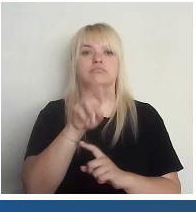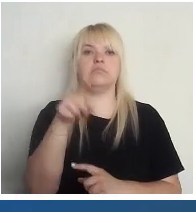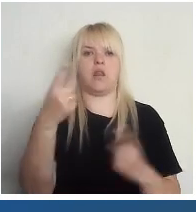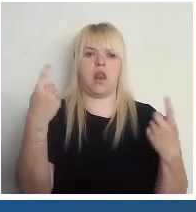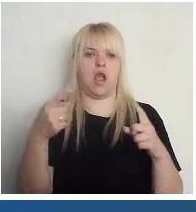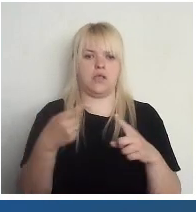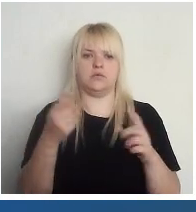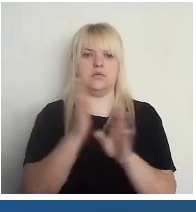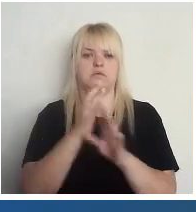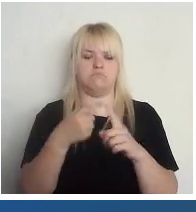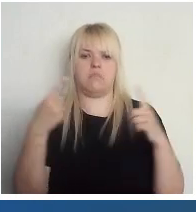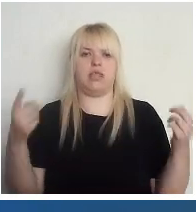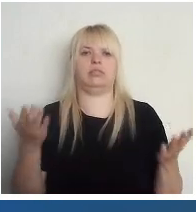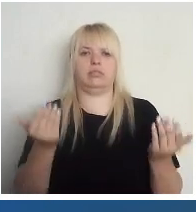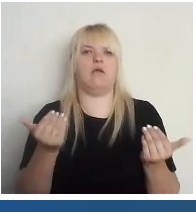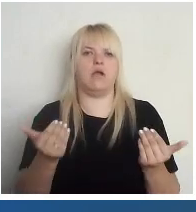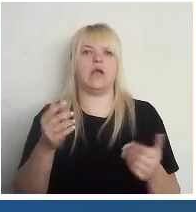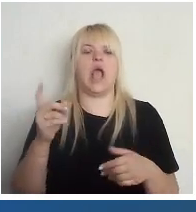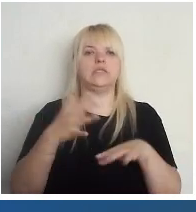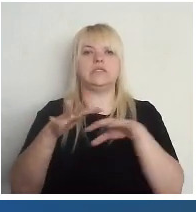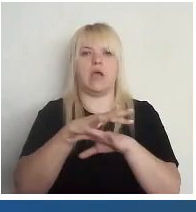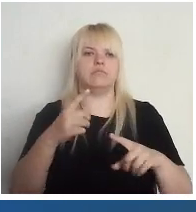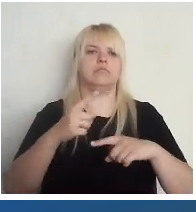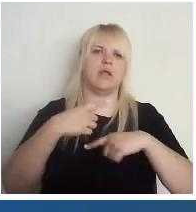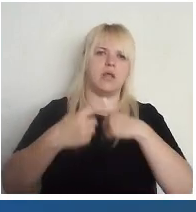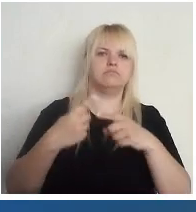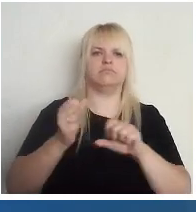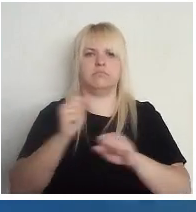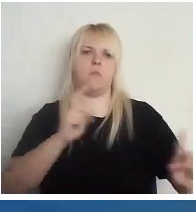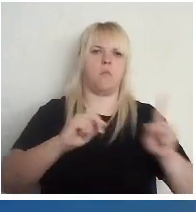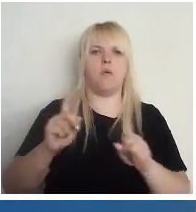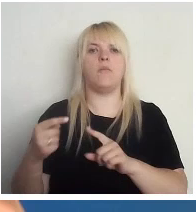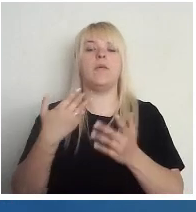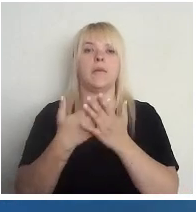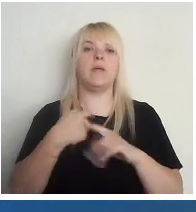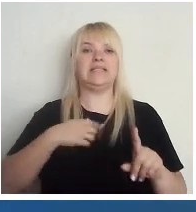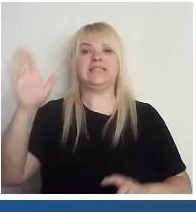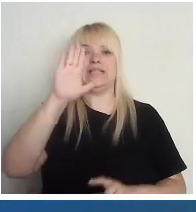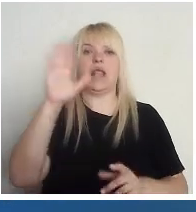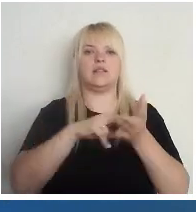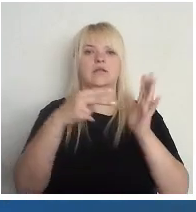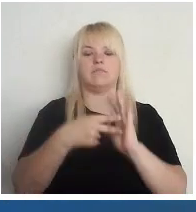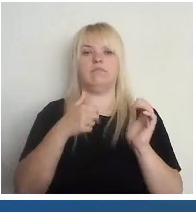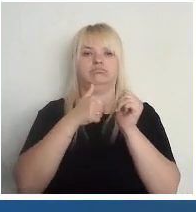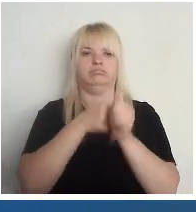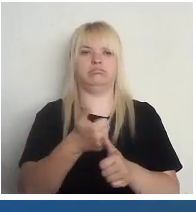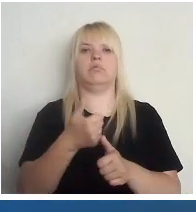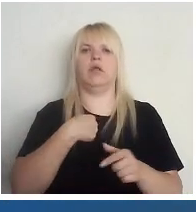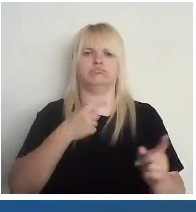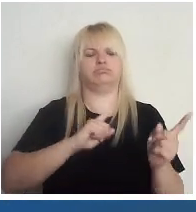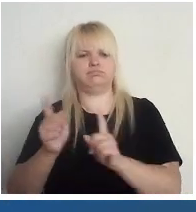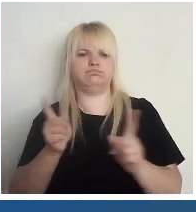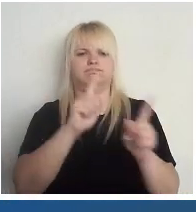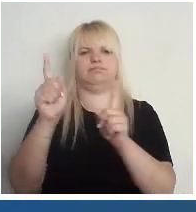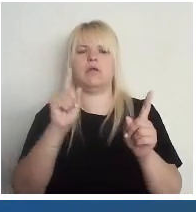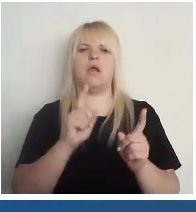tev viss sabiedrības grupas kļūs, ar vien mobilākas. Es dzīvoju dijasporā, kas ir ļoti mobila sabiedrības grupa un tur tie